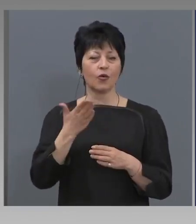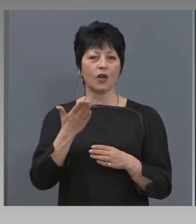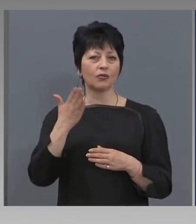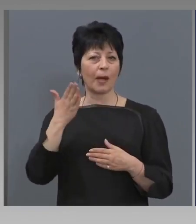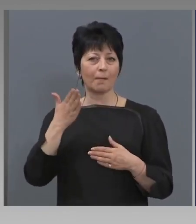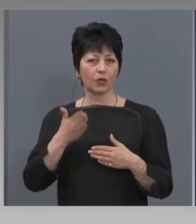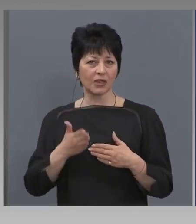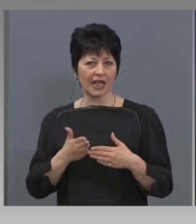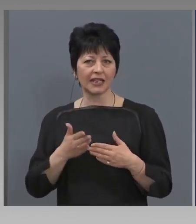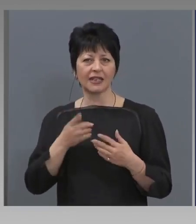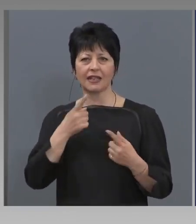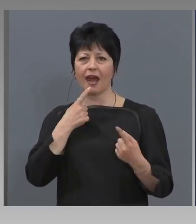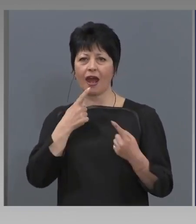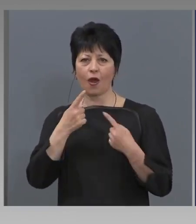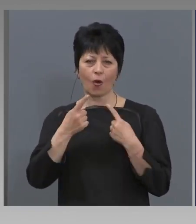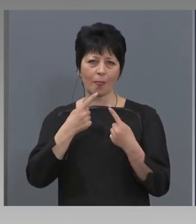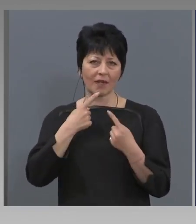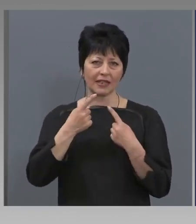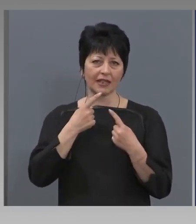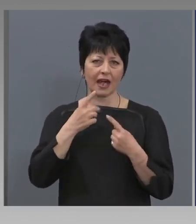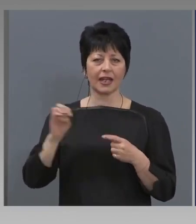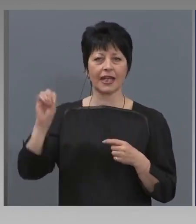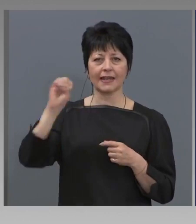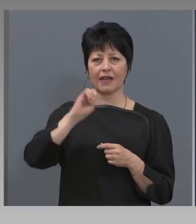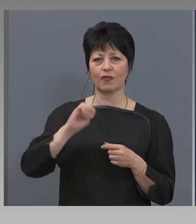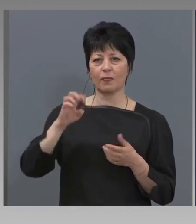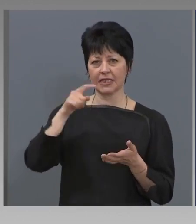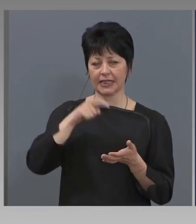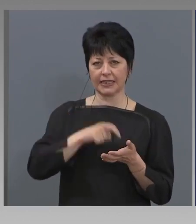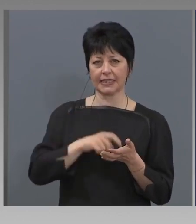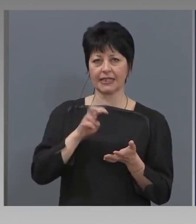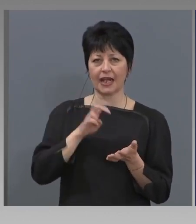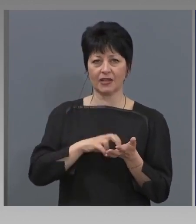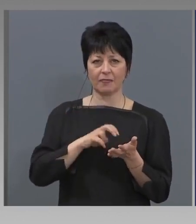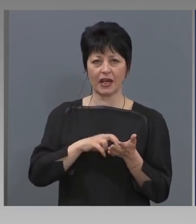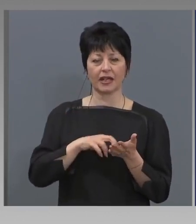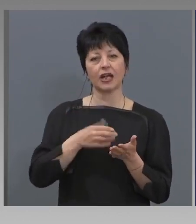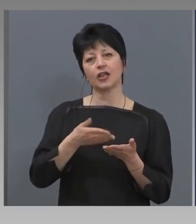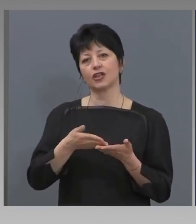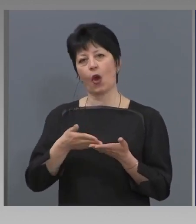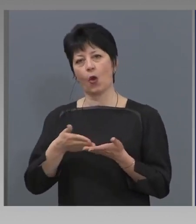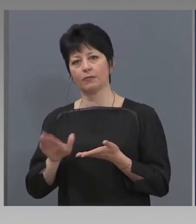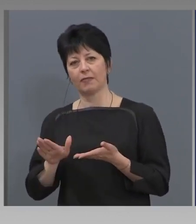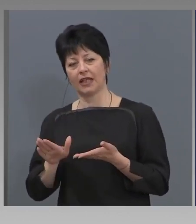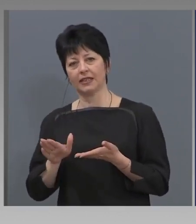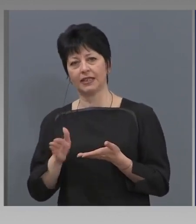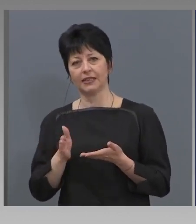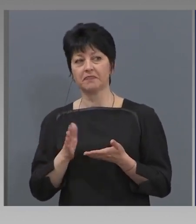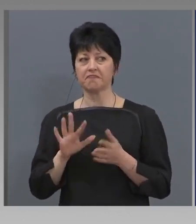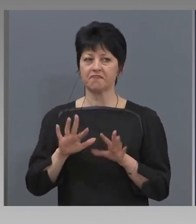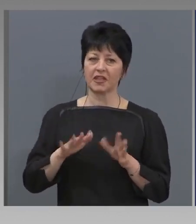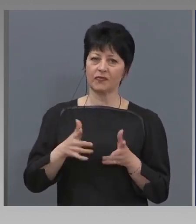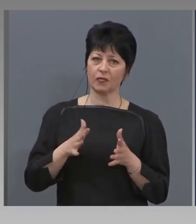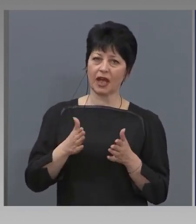последните коментари на Европейската Централна банка ще отпаднат и вероятно след